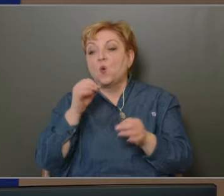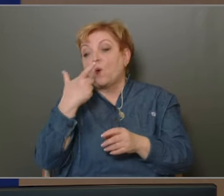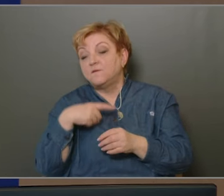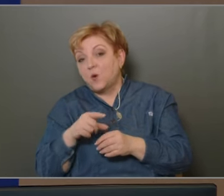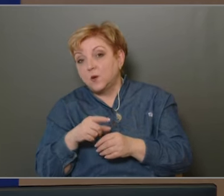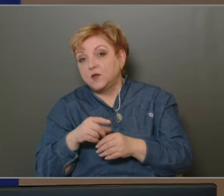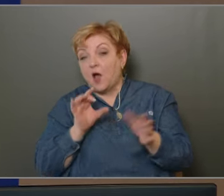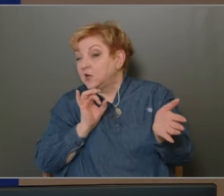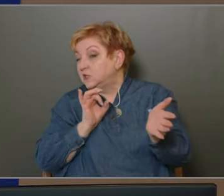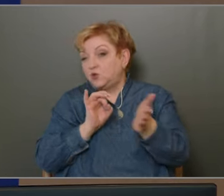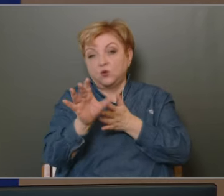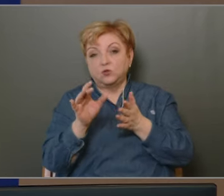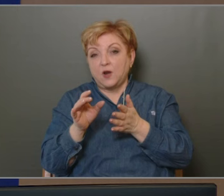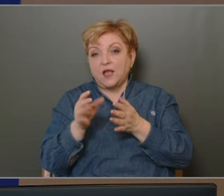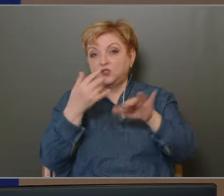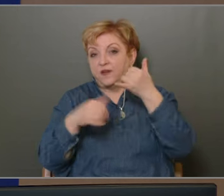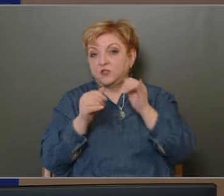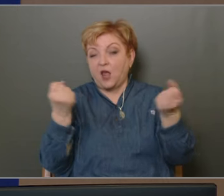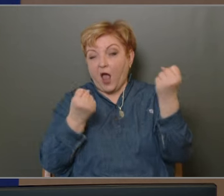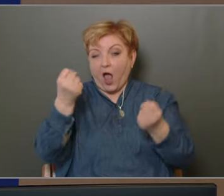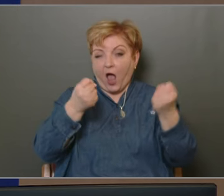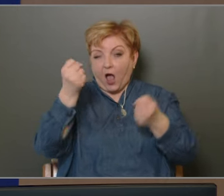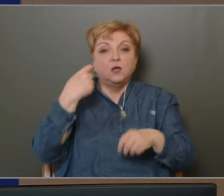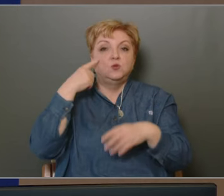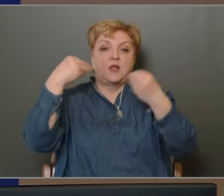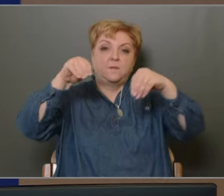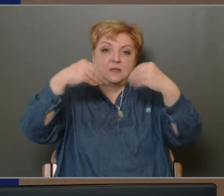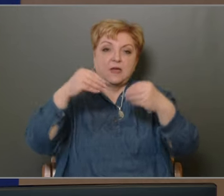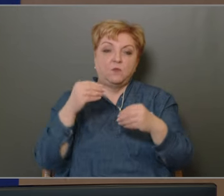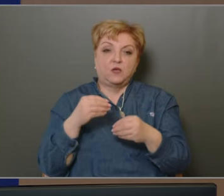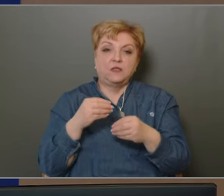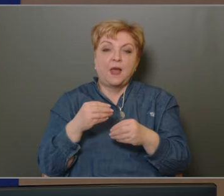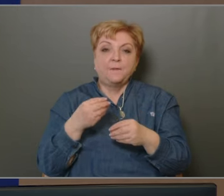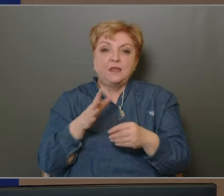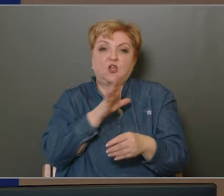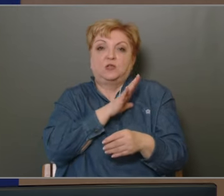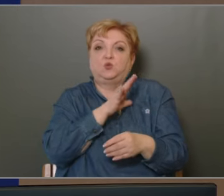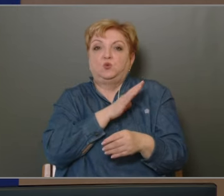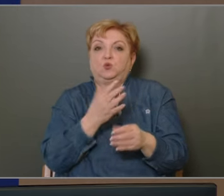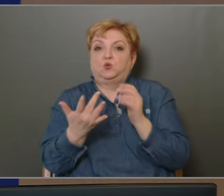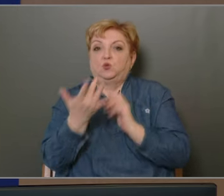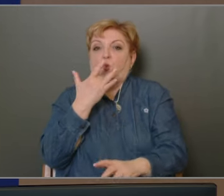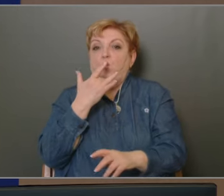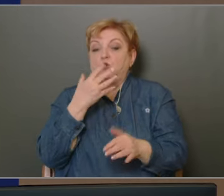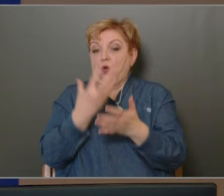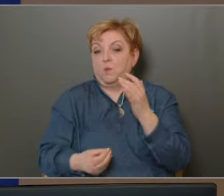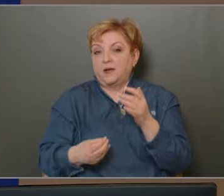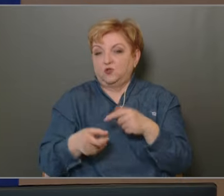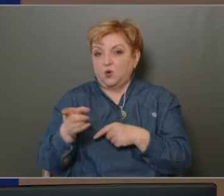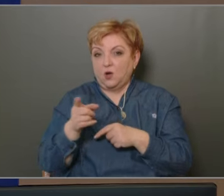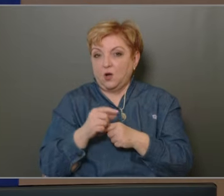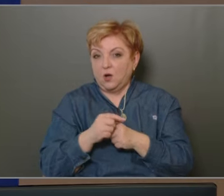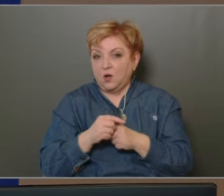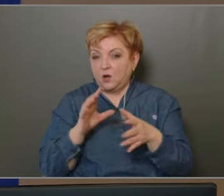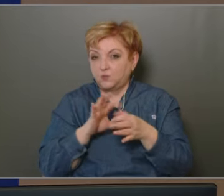hogy a gyorsulási versennyel is úgy tudnánk beszámolni, mint a trükkös lopásokkal kapcsolatosan Mert az továbbra is terheli